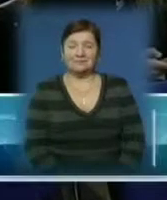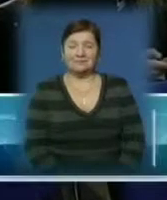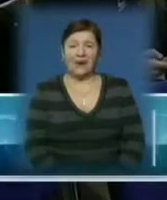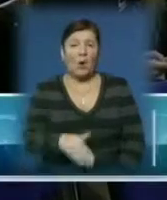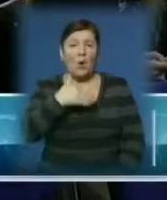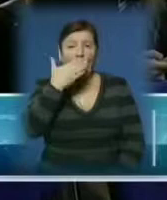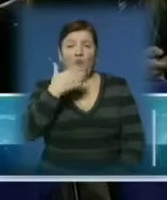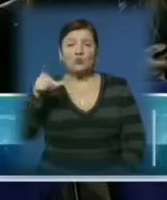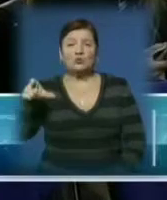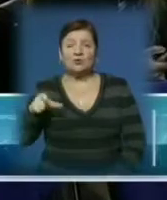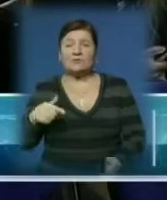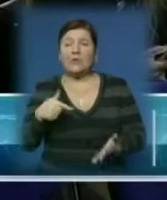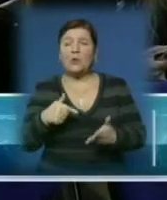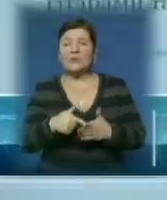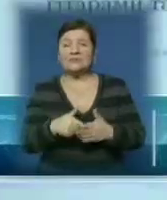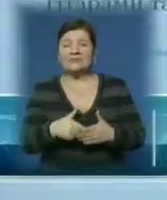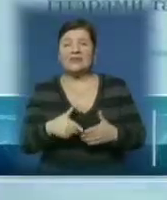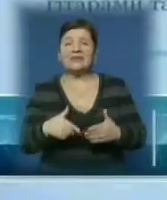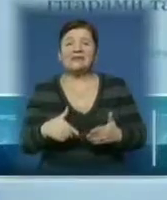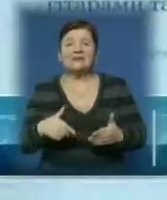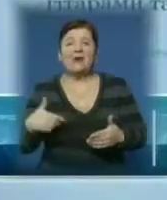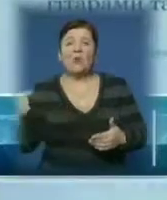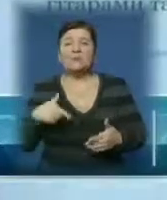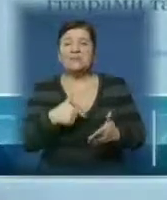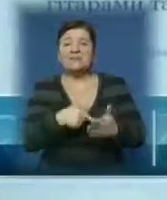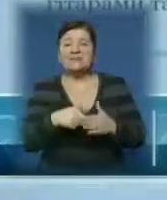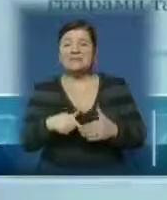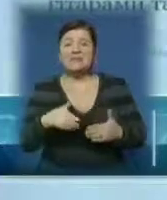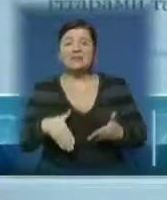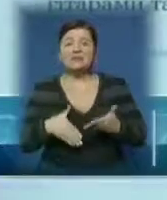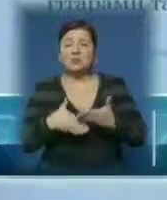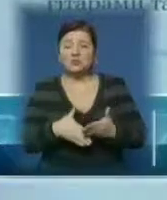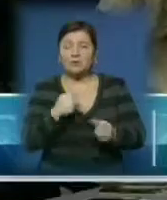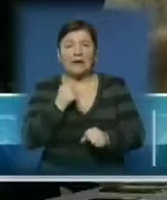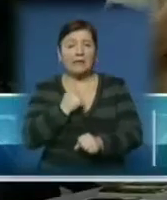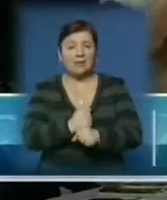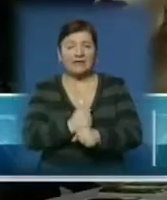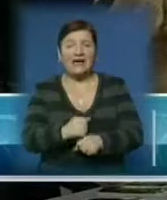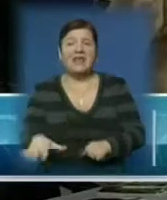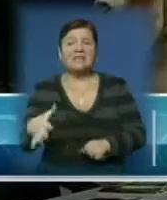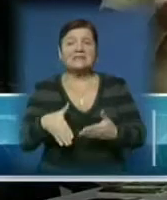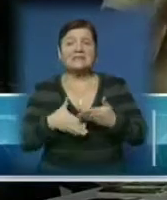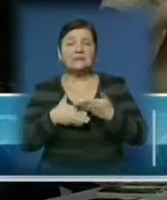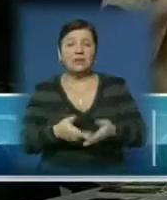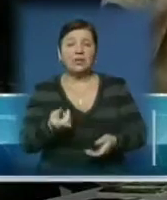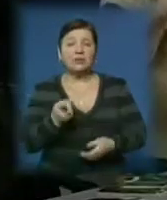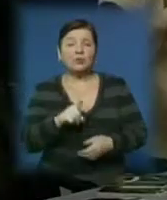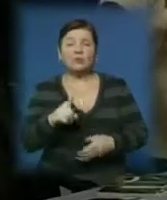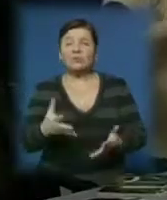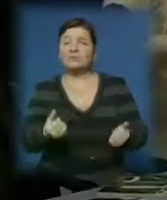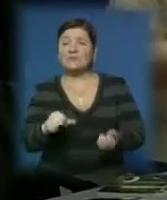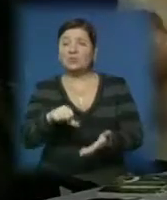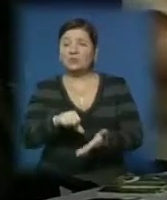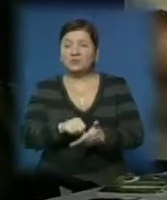Ужгородці та гості міста розширили свої уявлення про сучасні медіа та способи їх роботи. І все завдяки тому, що взяли участь у